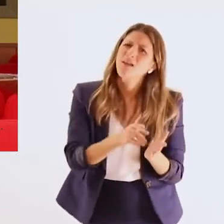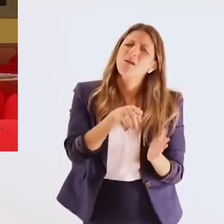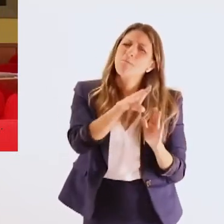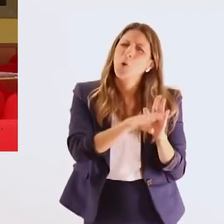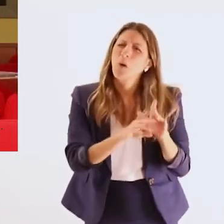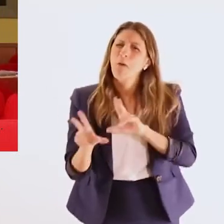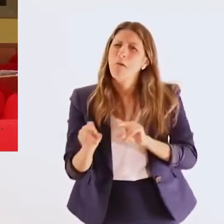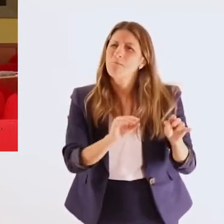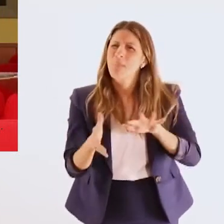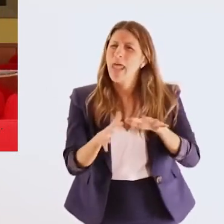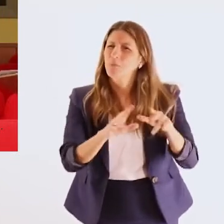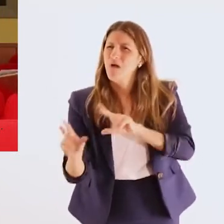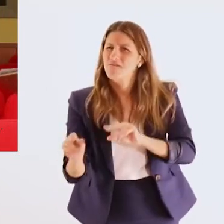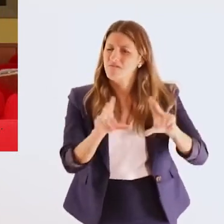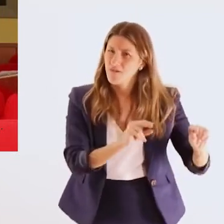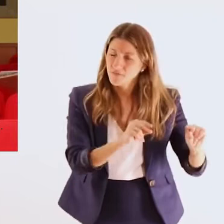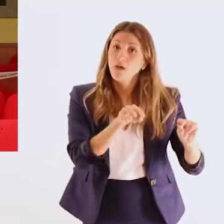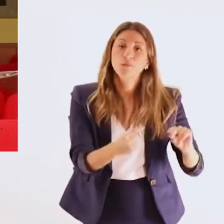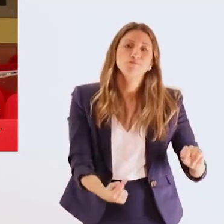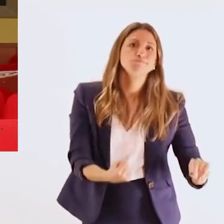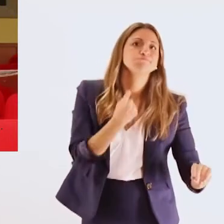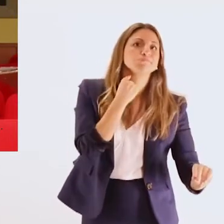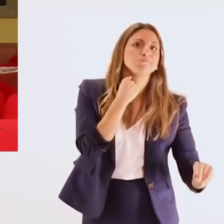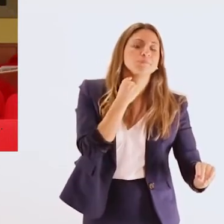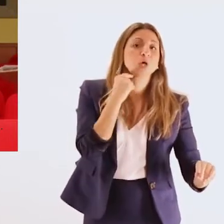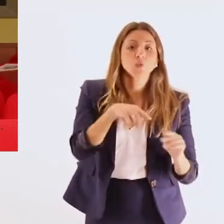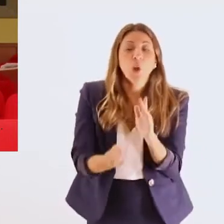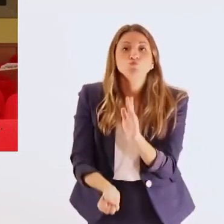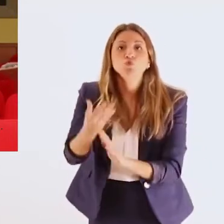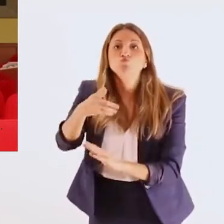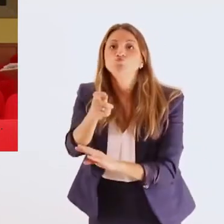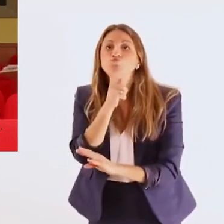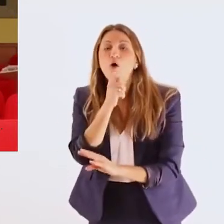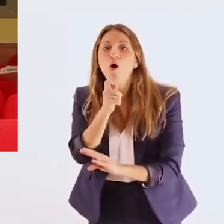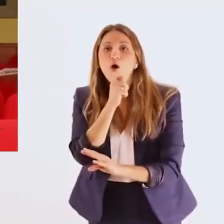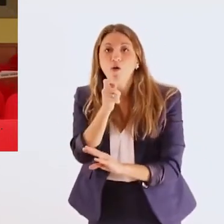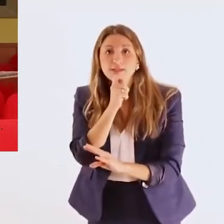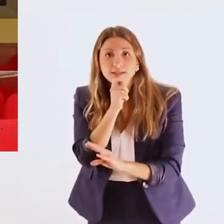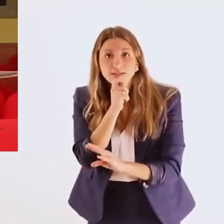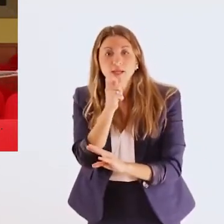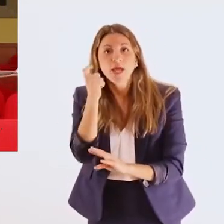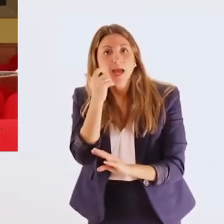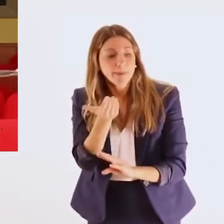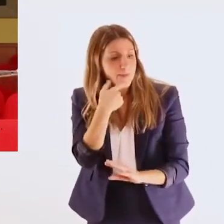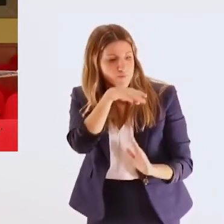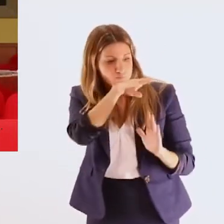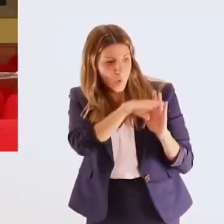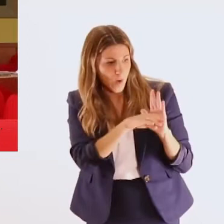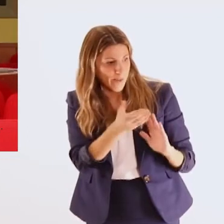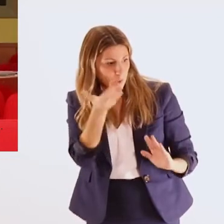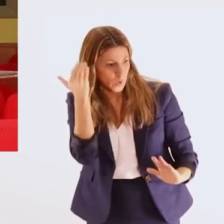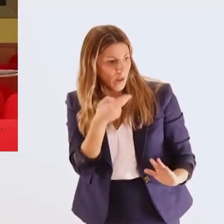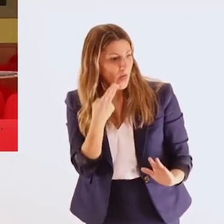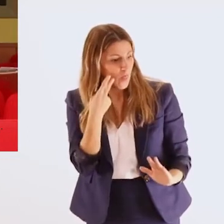απέτυχε το αντίστοιχο πρόγραμμα της περίοδου 2000-2006 που πάνω σε